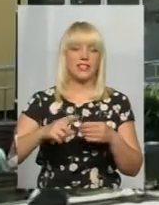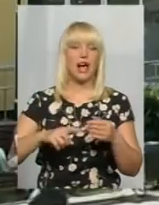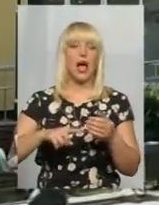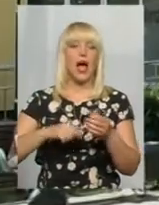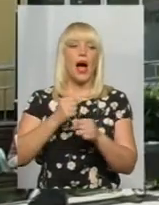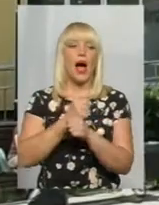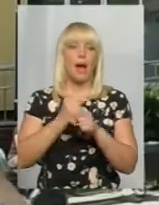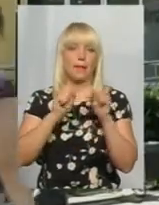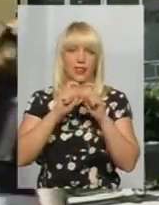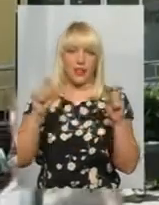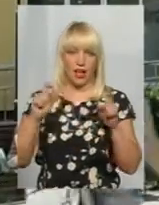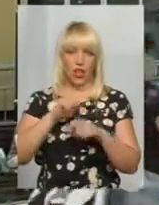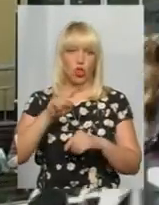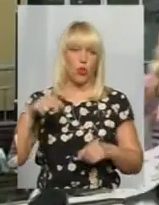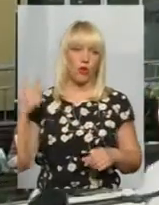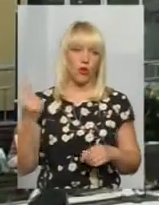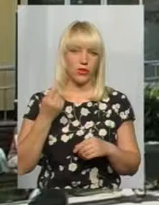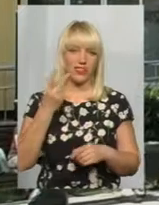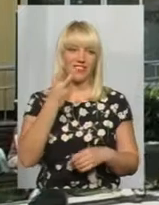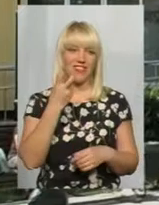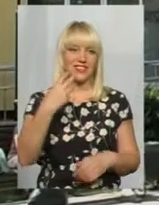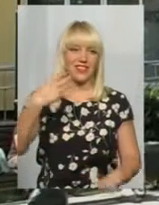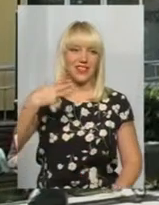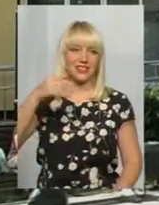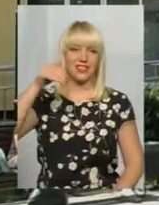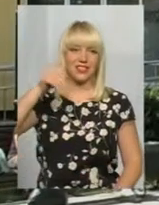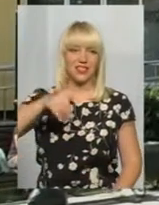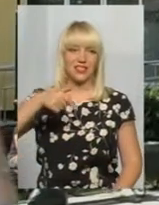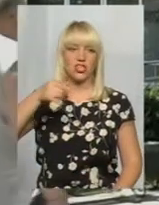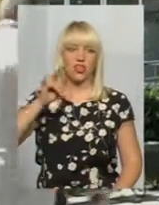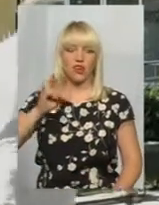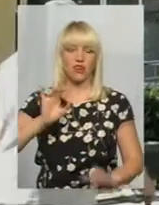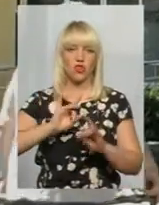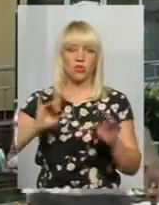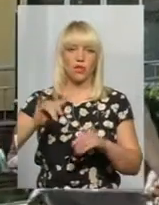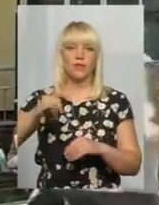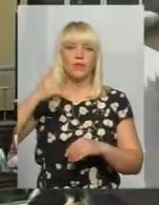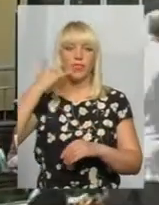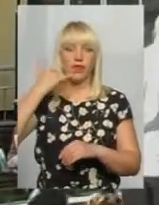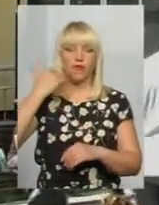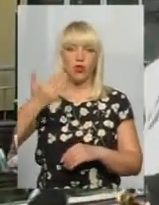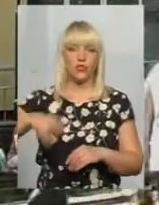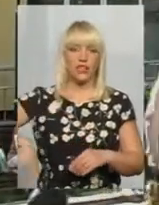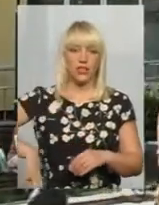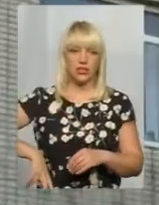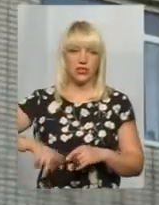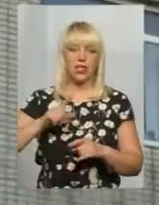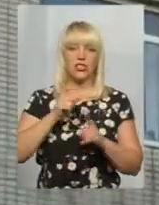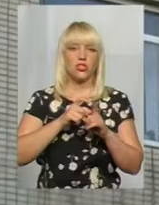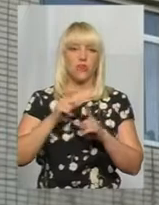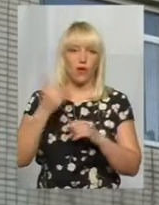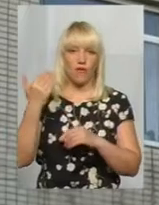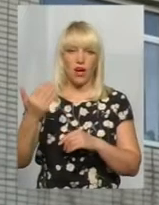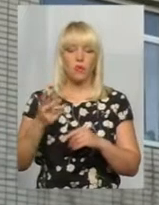двох місцевих поліклінік за інсулін – 230 тисяч гривень, розповідає телефоном її директор Наталя Маліновська. За її словами, тим, хто